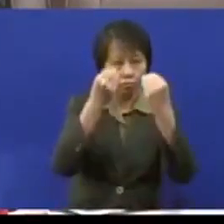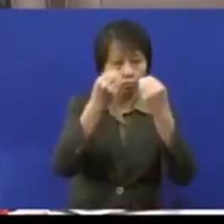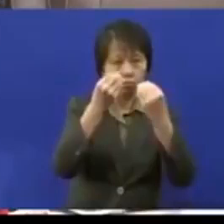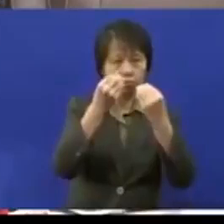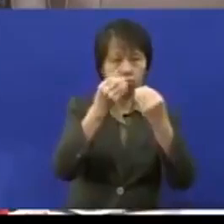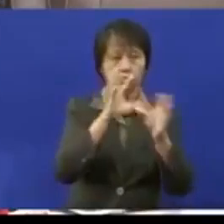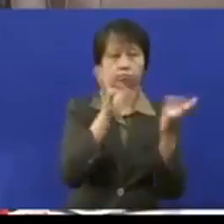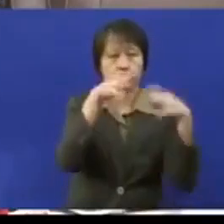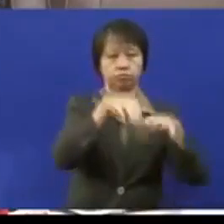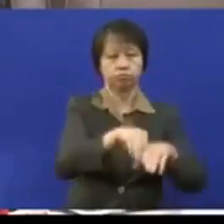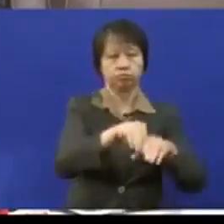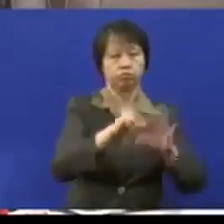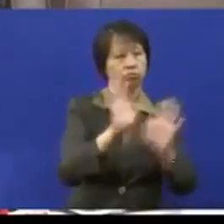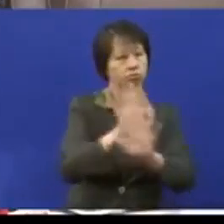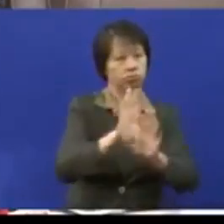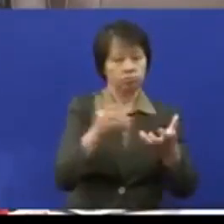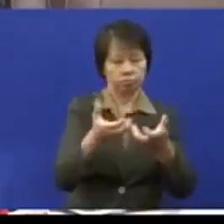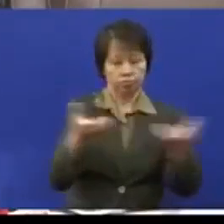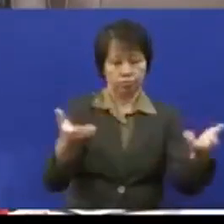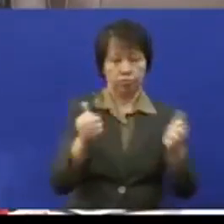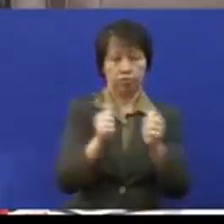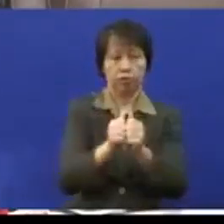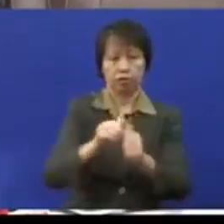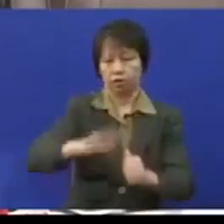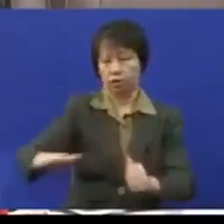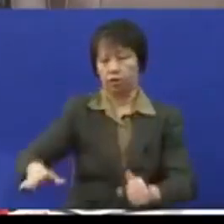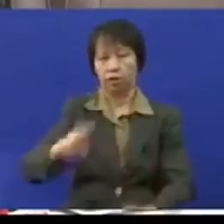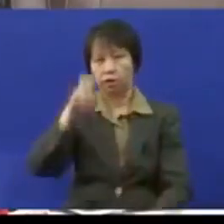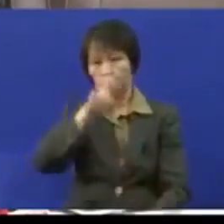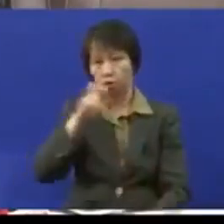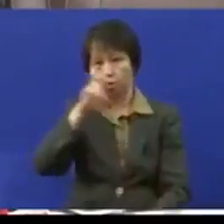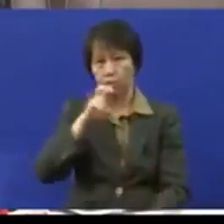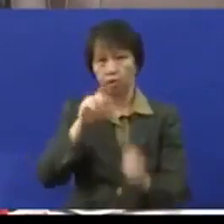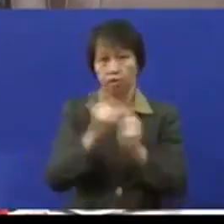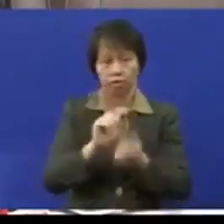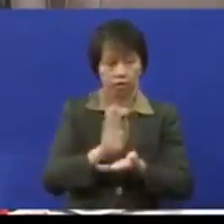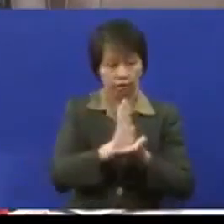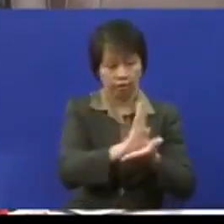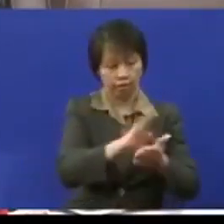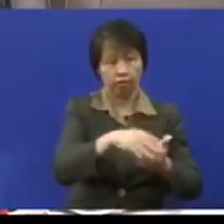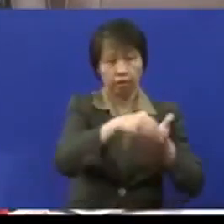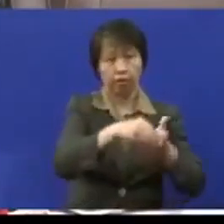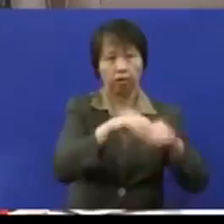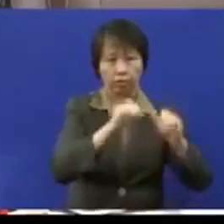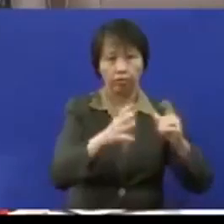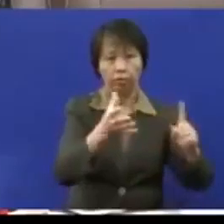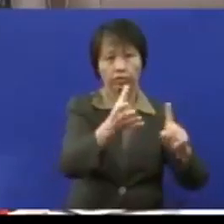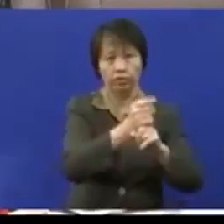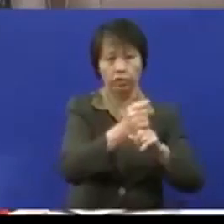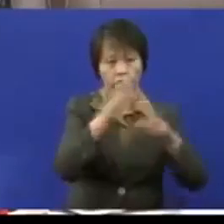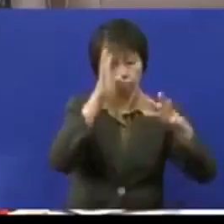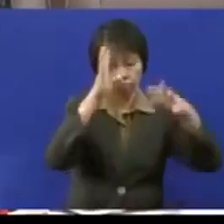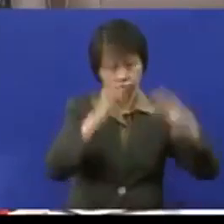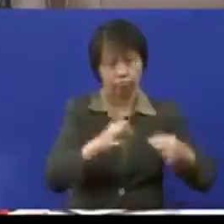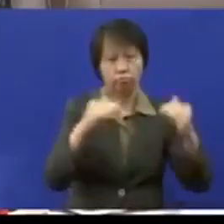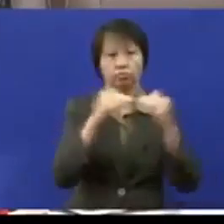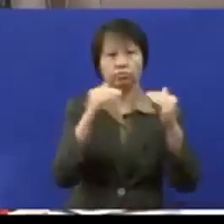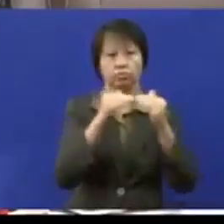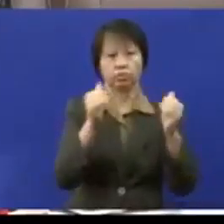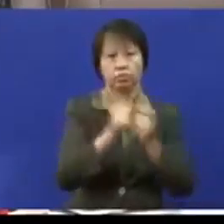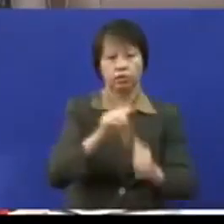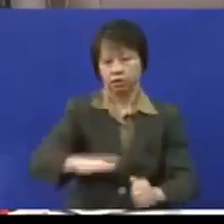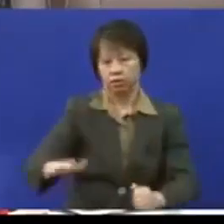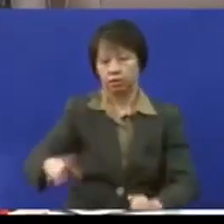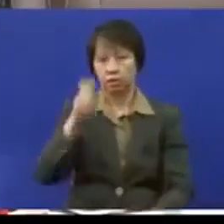dan tidak berpisah dengan kanak-kanak lain. Dengan bantuan khas mereka dapat mencapai keputusan yang standing dengan kanak-kanak